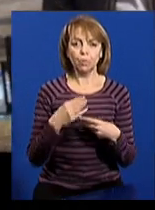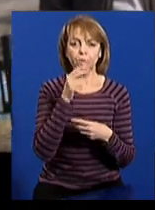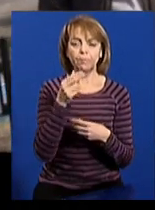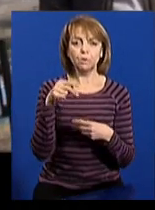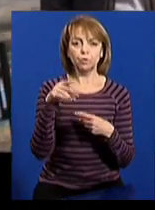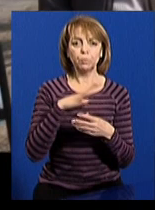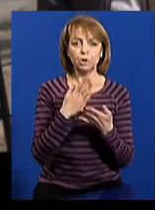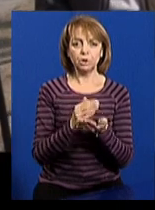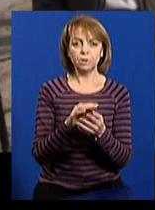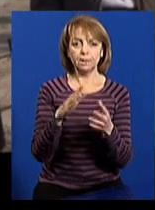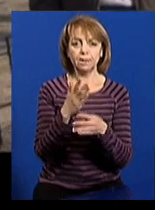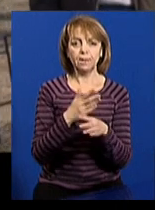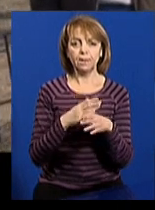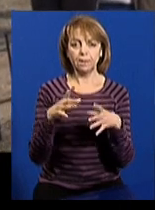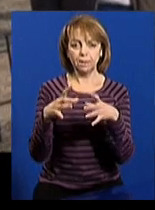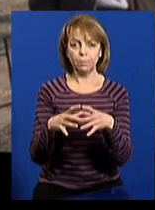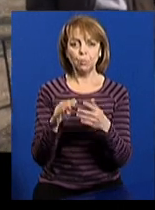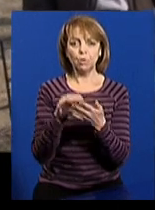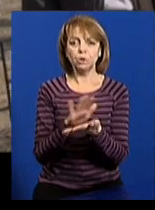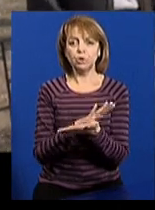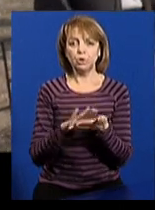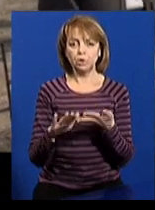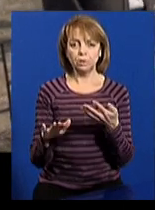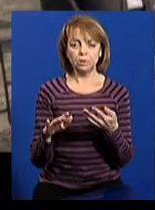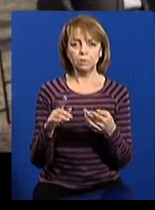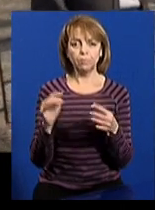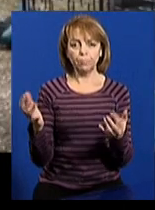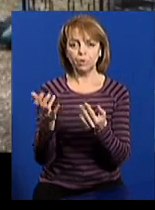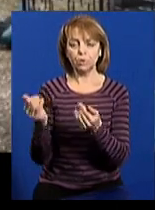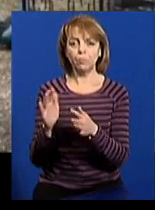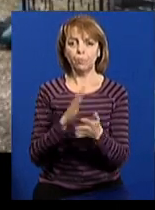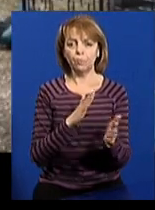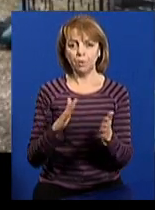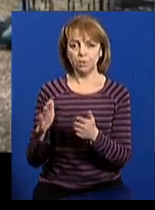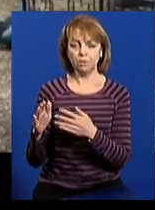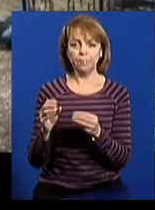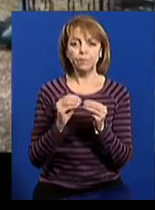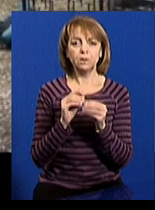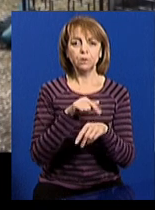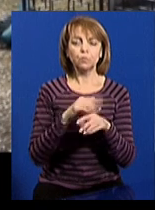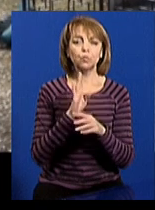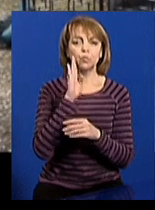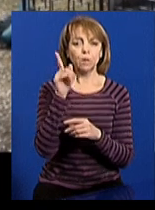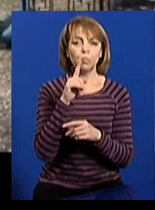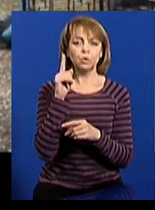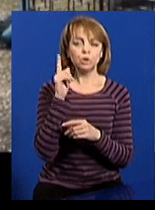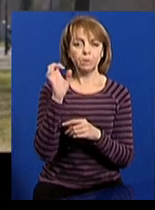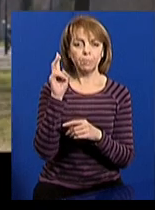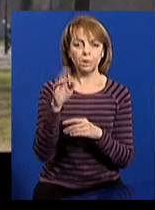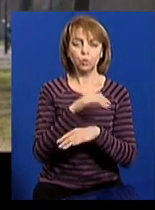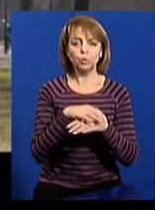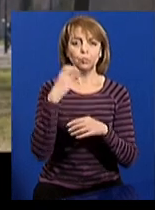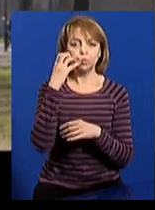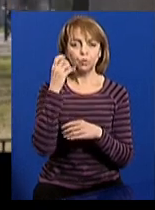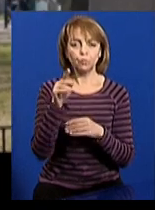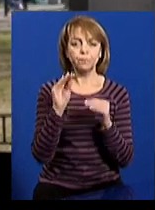лежала хлібина. Могила більш-менш чисто, тобто її підтримують в порядку. Десята ранку. Молодіжний парк на вулиці Пушкінській.